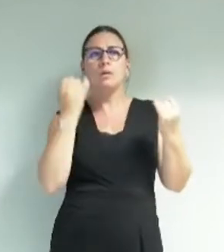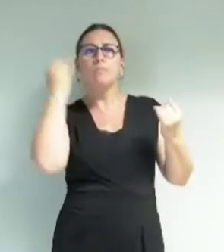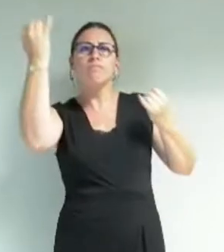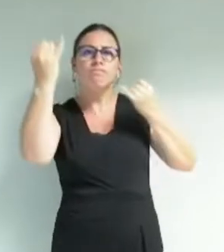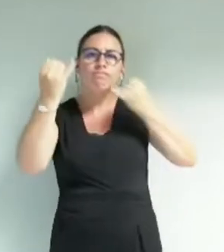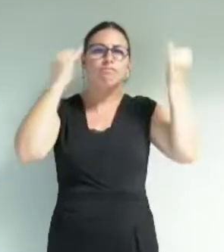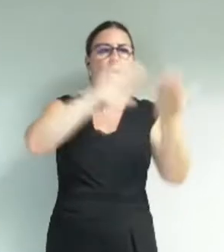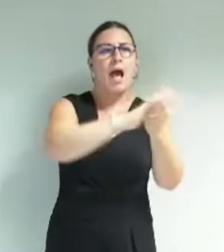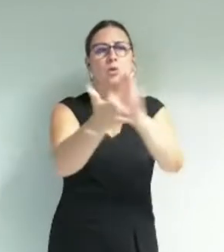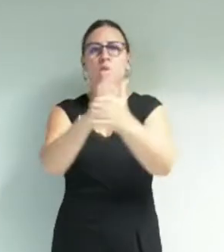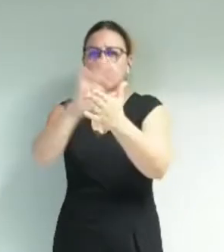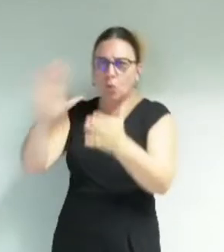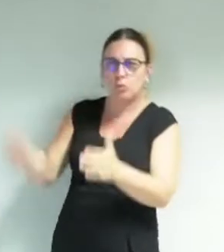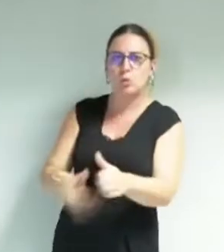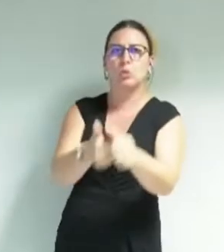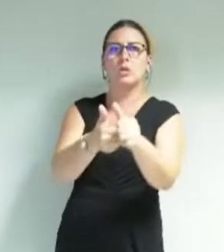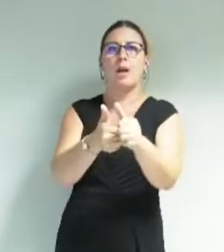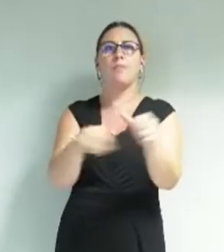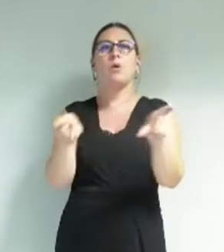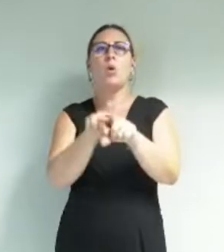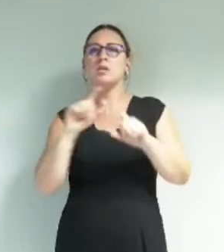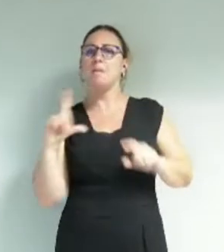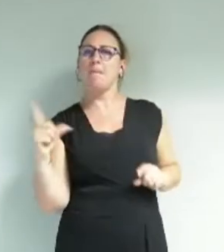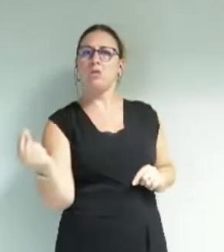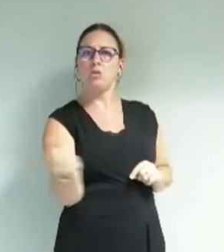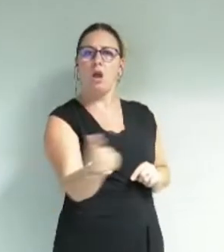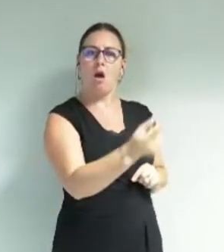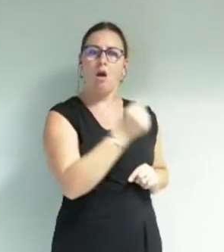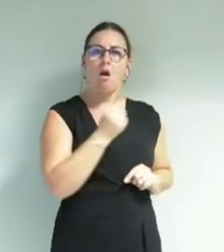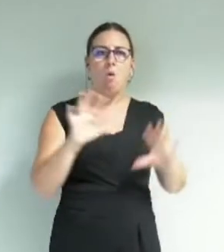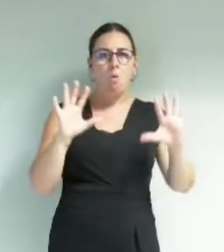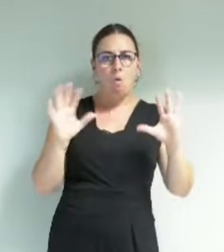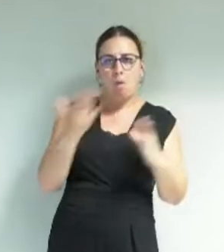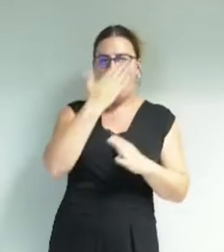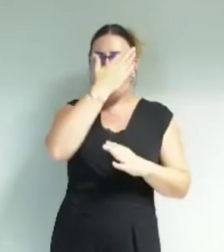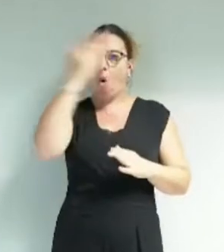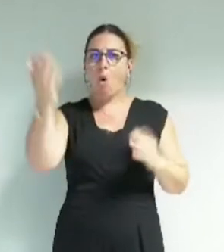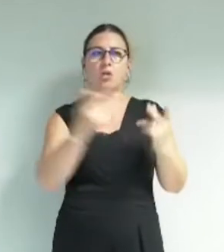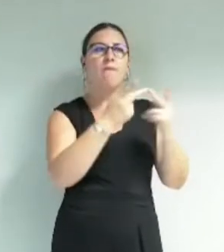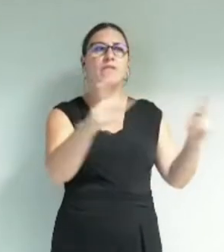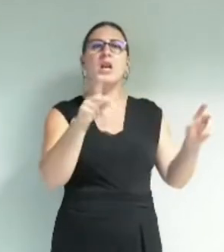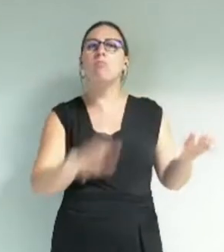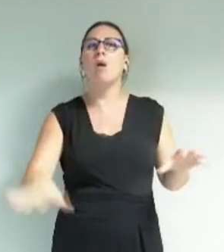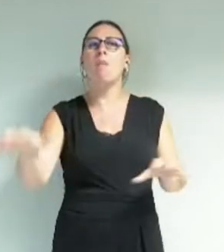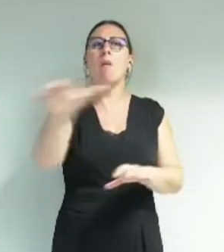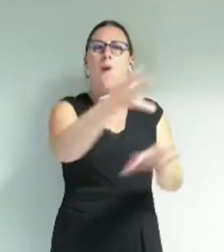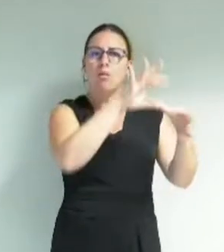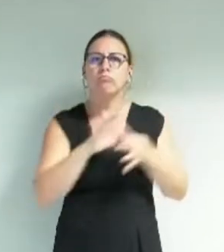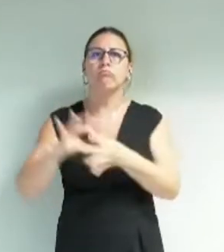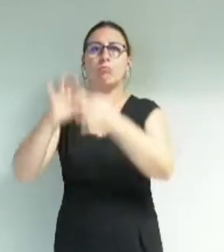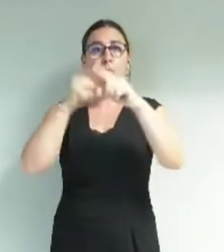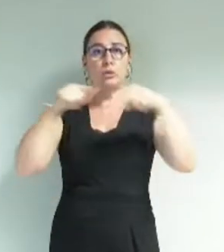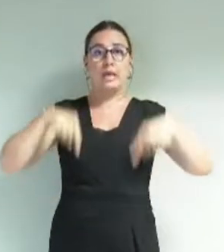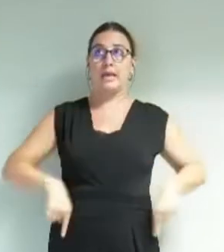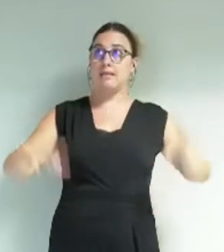associatives et par les relations partenariales établies avec les autres collectivités territoriales et l'État.